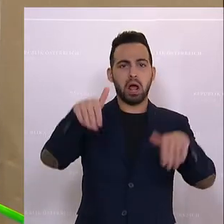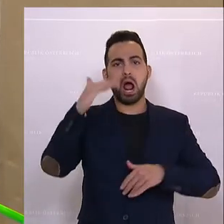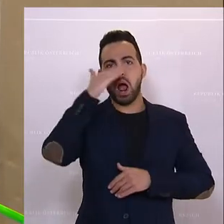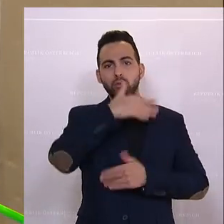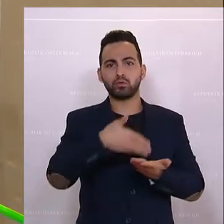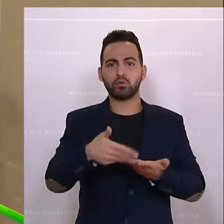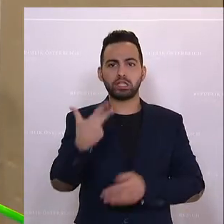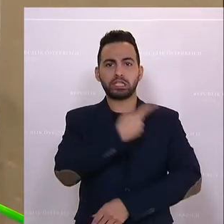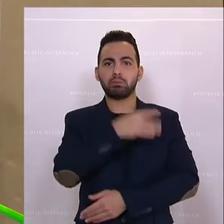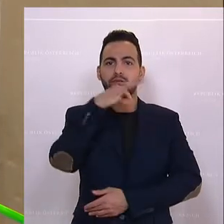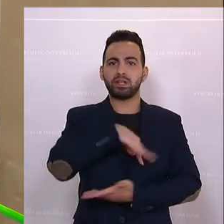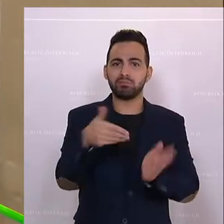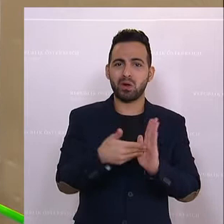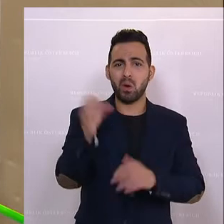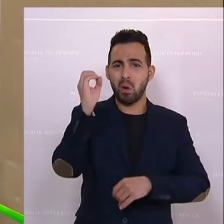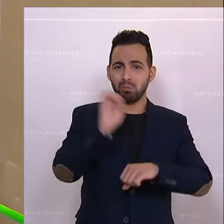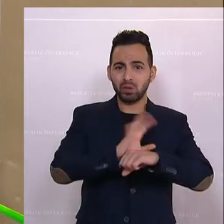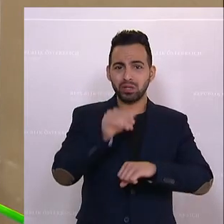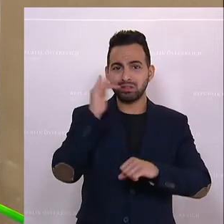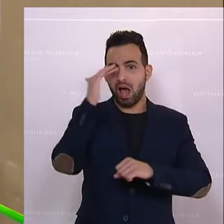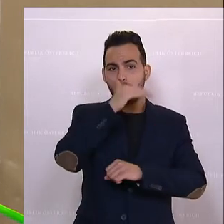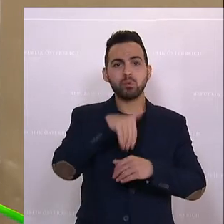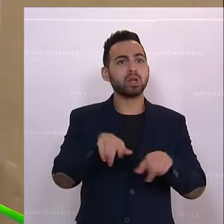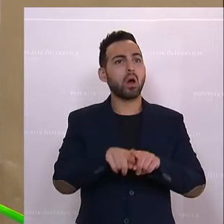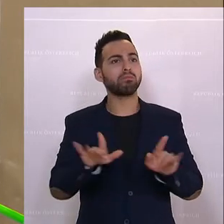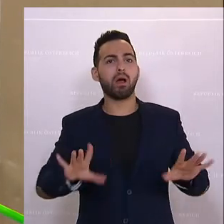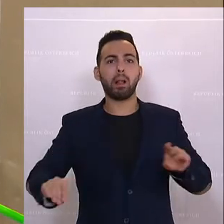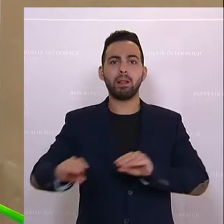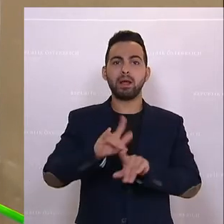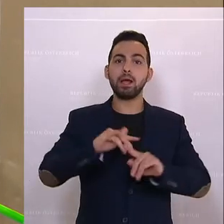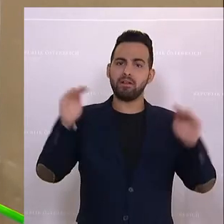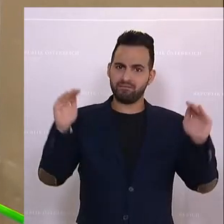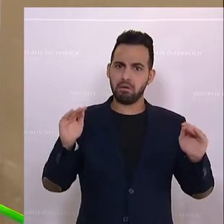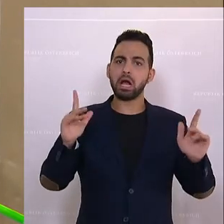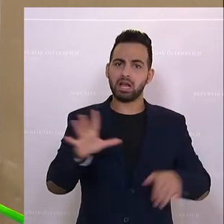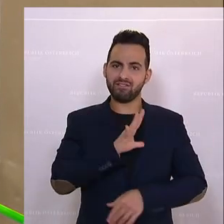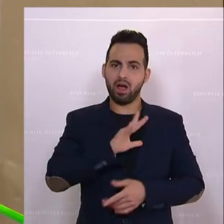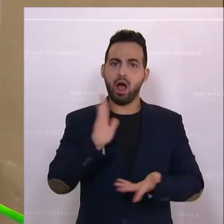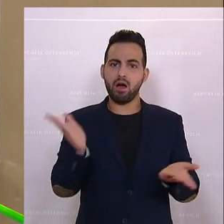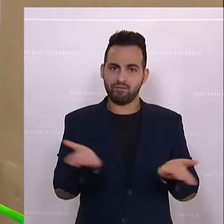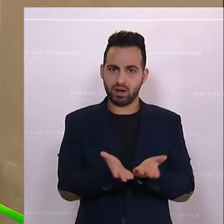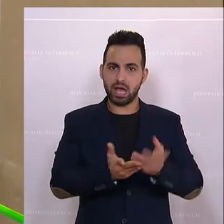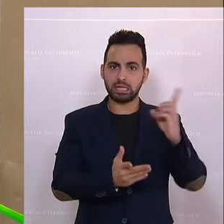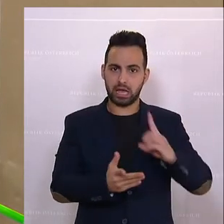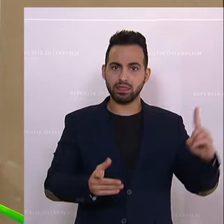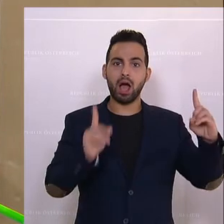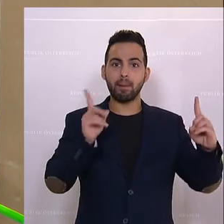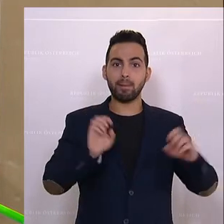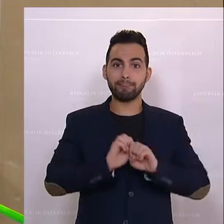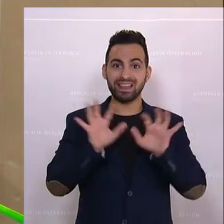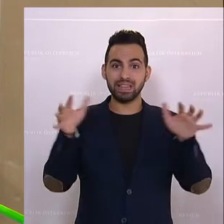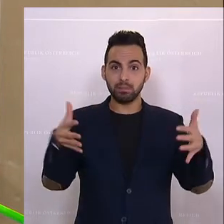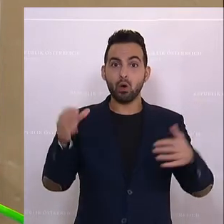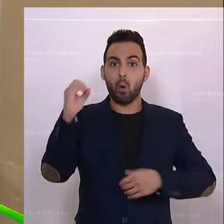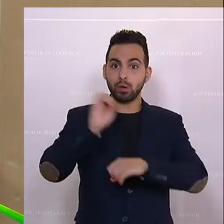ich denn da die Impfpflicht? Omikron ist nicht harmlos, auch wenn es vermutlich einen Tick weniger gefährlich ist als Delta. Und die Pandemie ist auch leider nach